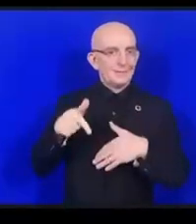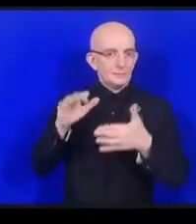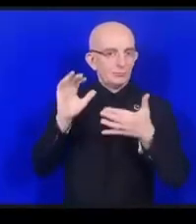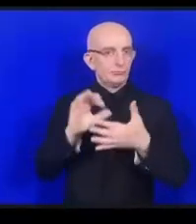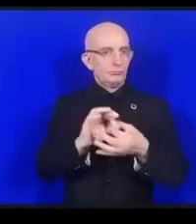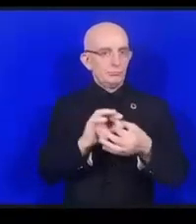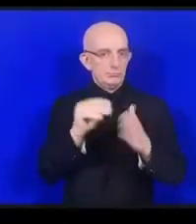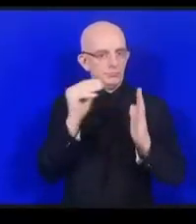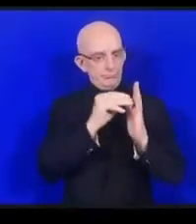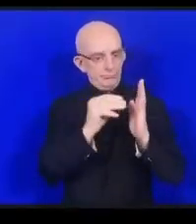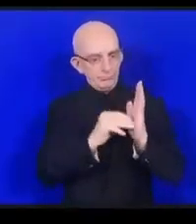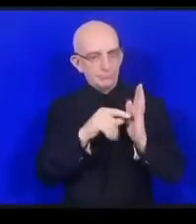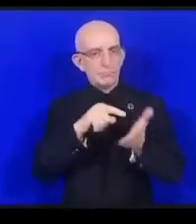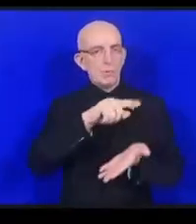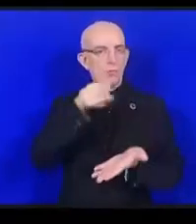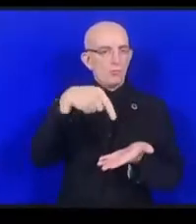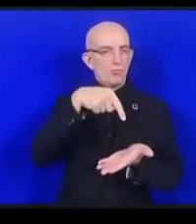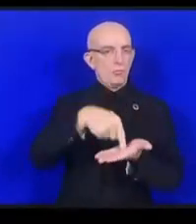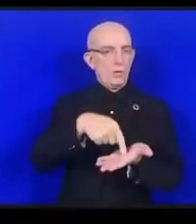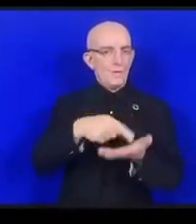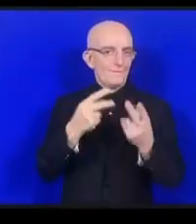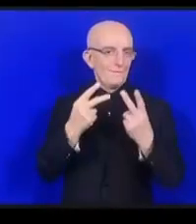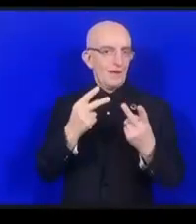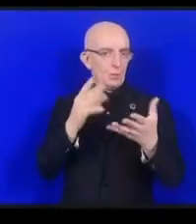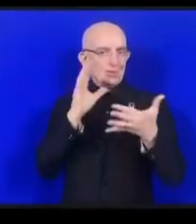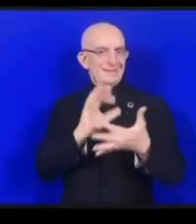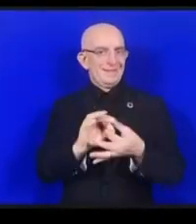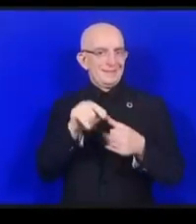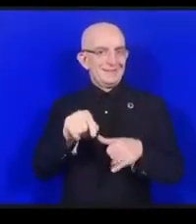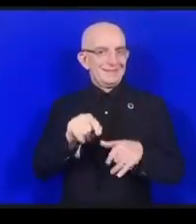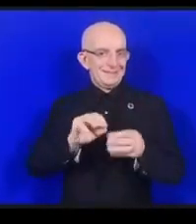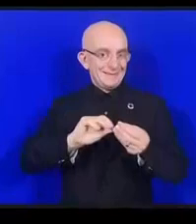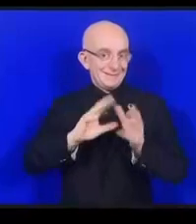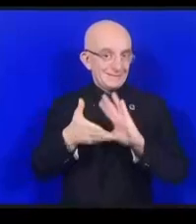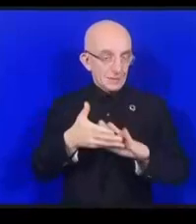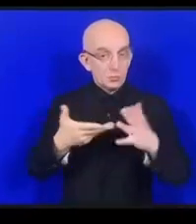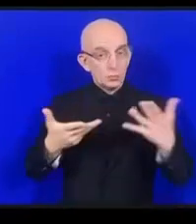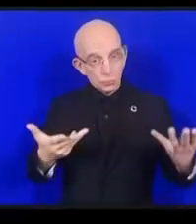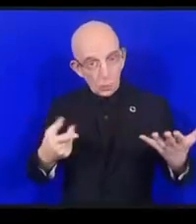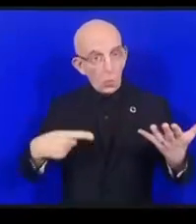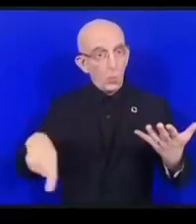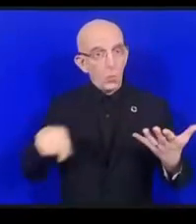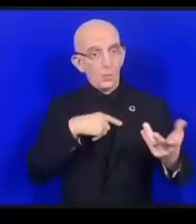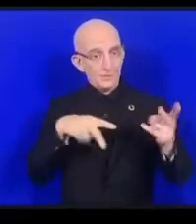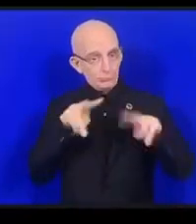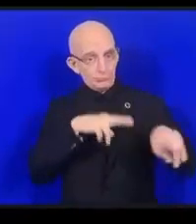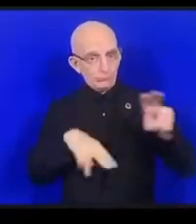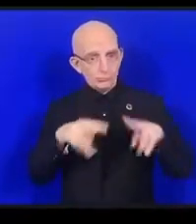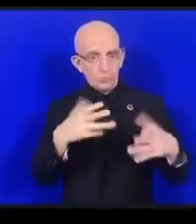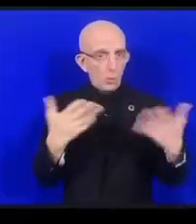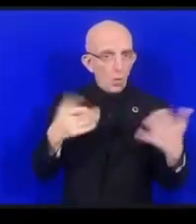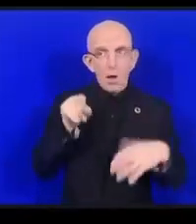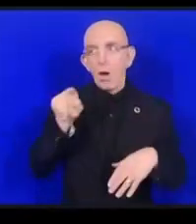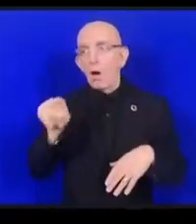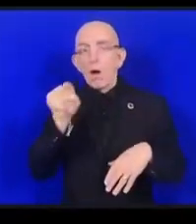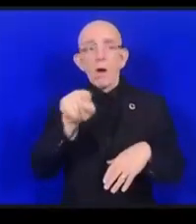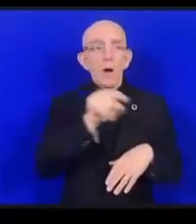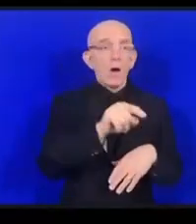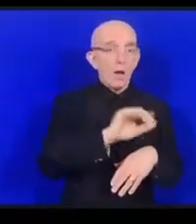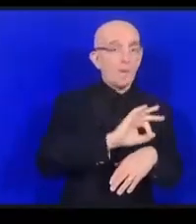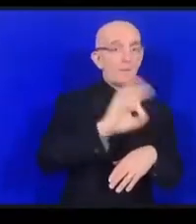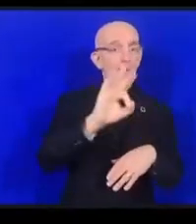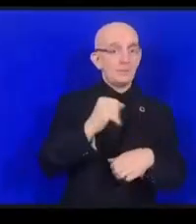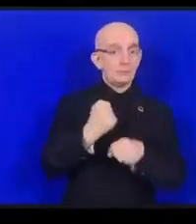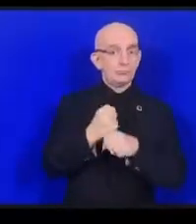ベストプラクティを導入したらIoTつまりインターネット上にあるものが人間